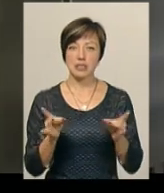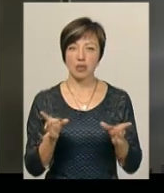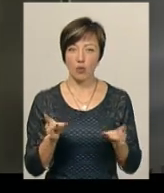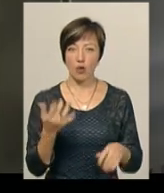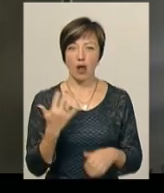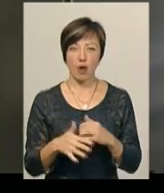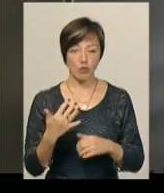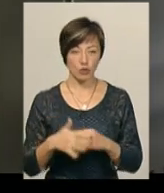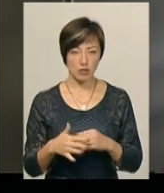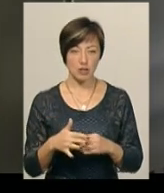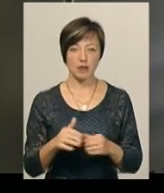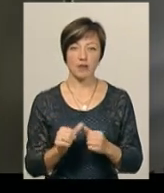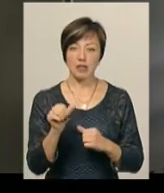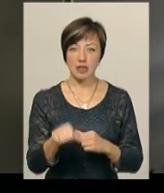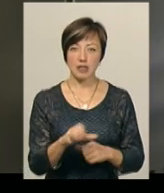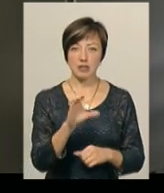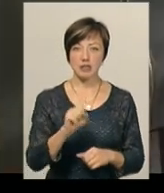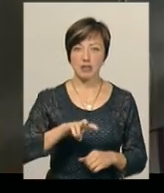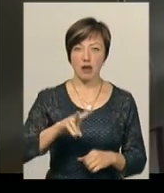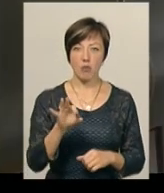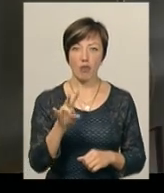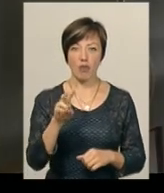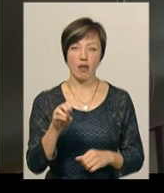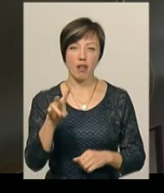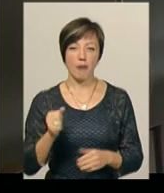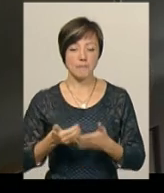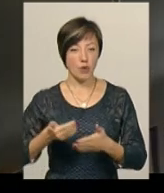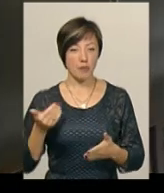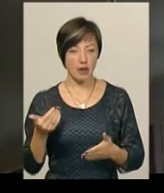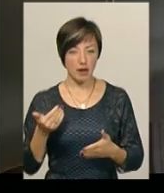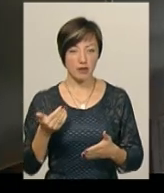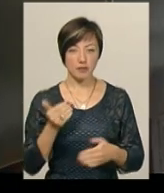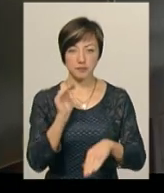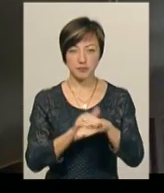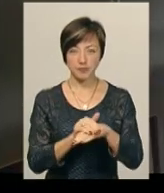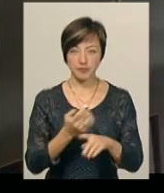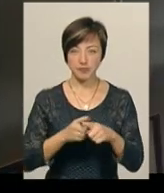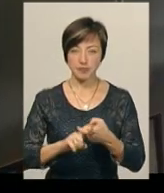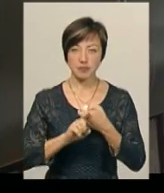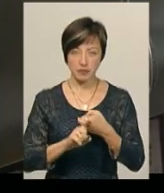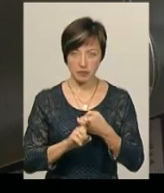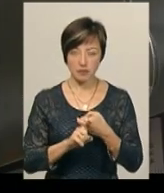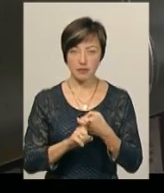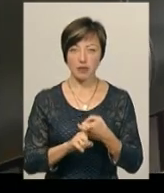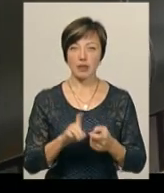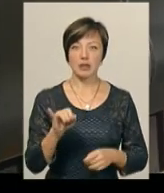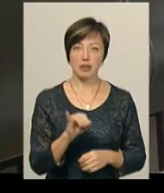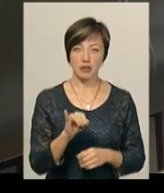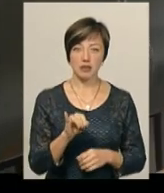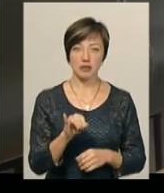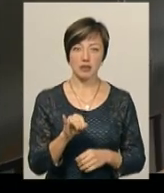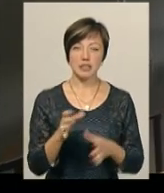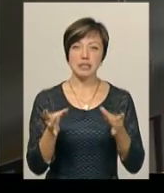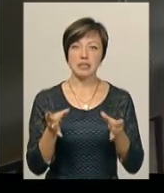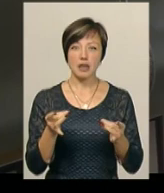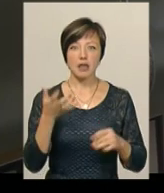капусти виділяється сальмонела. Попередньо висівається сальмонела ентерітідіс і з